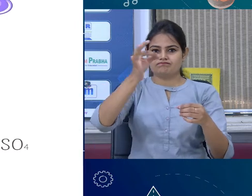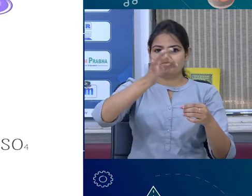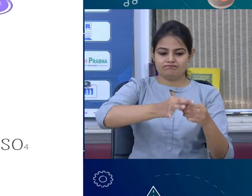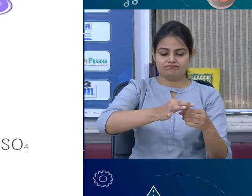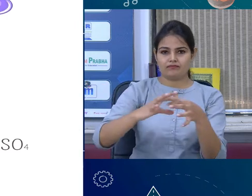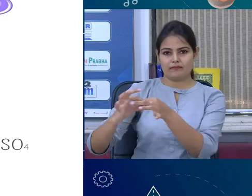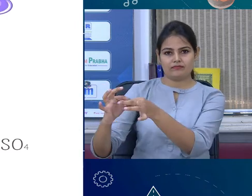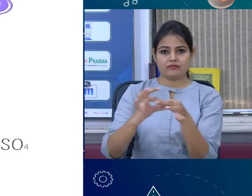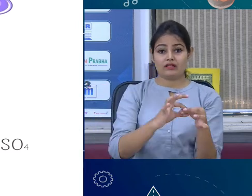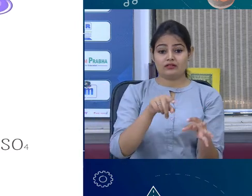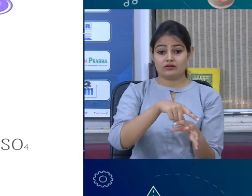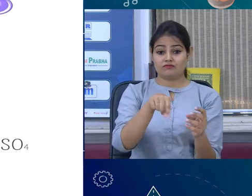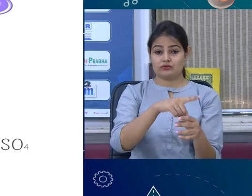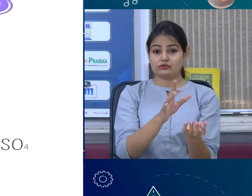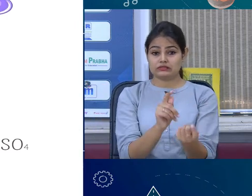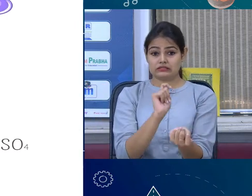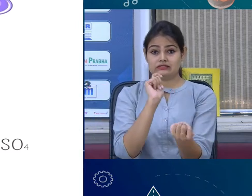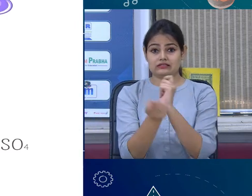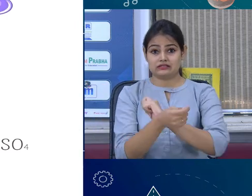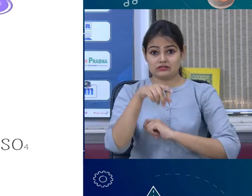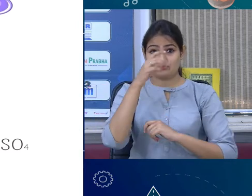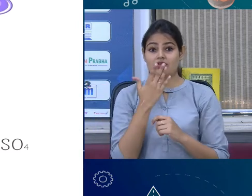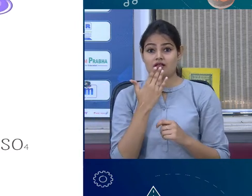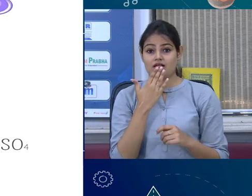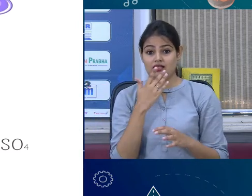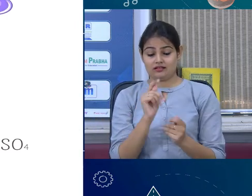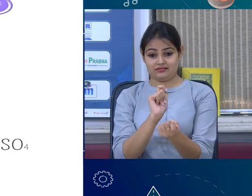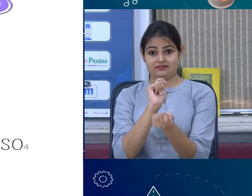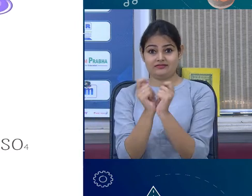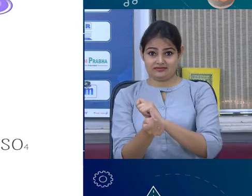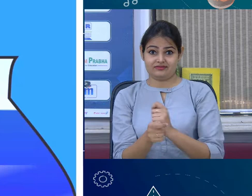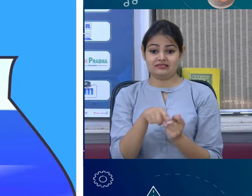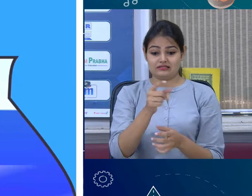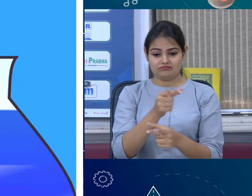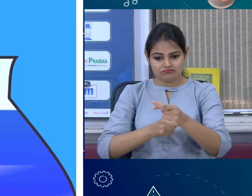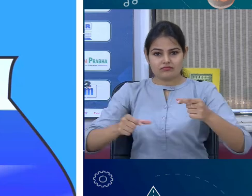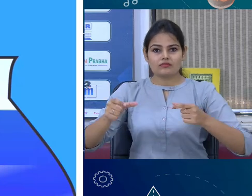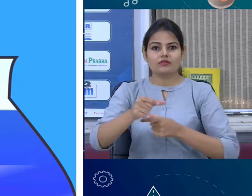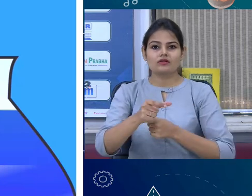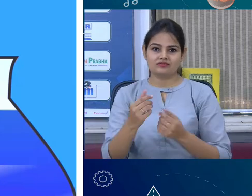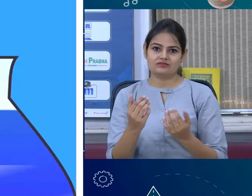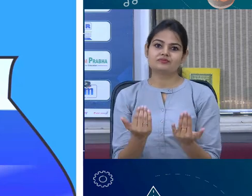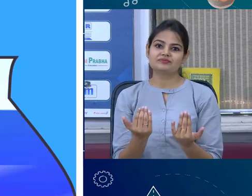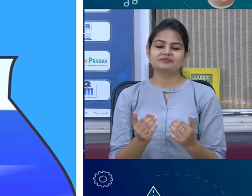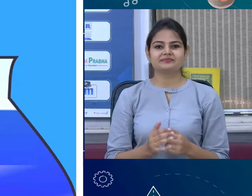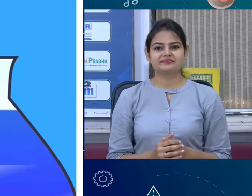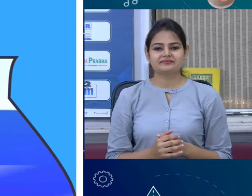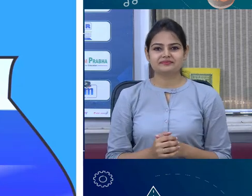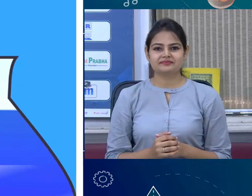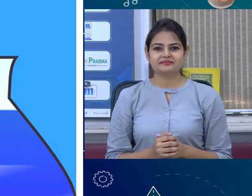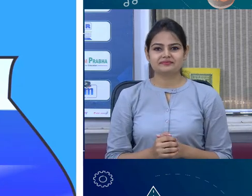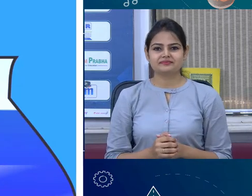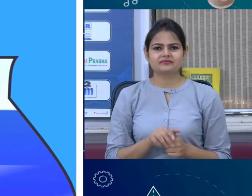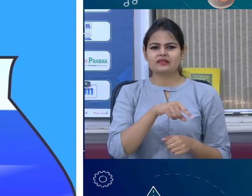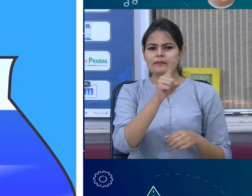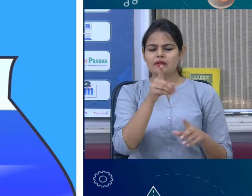कोपर विच ब्रिक रेडिट का रहा तो जो कालर चेंज है यह it is because of the displacement reaction अब है कि metals or non